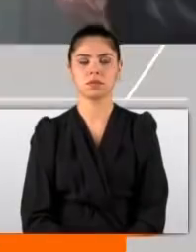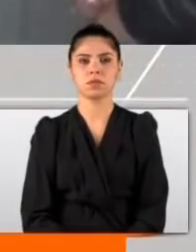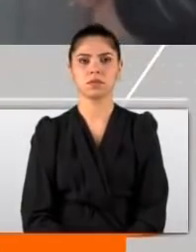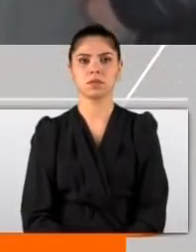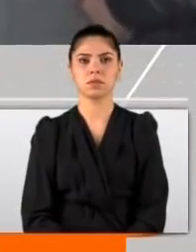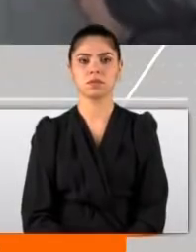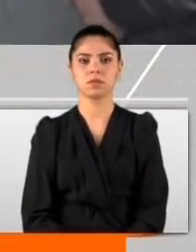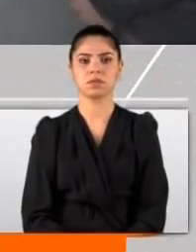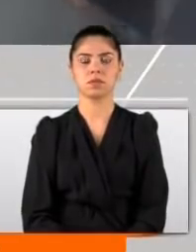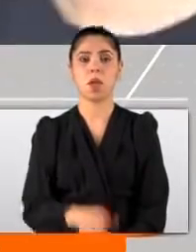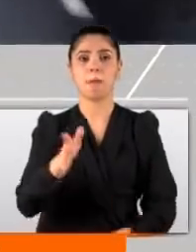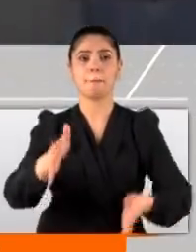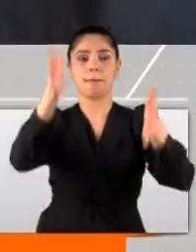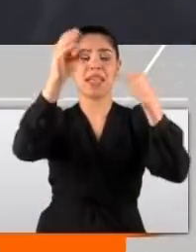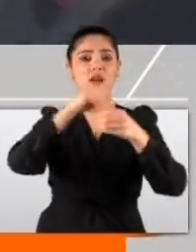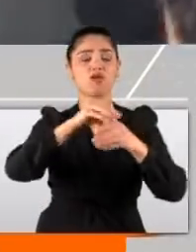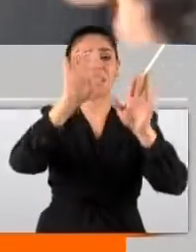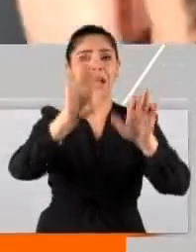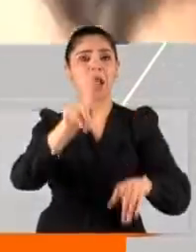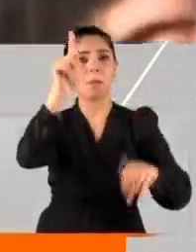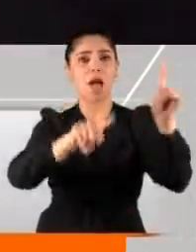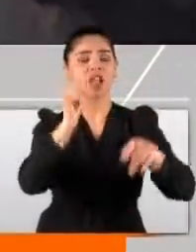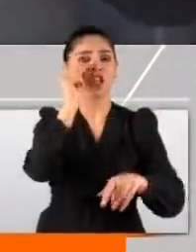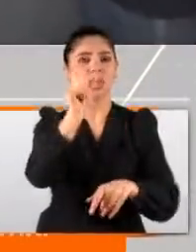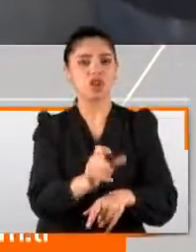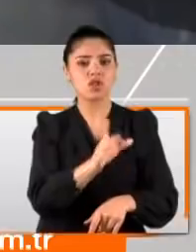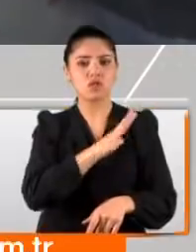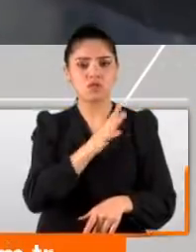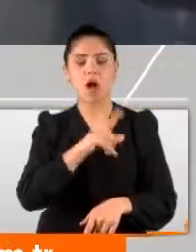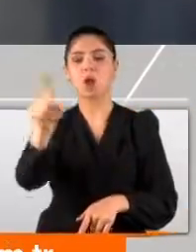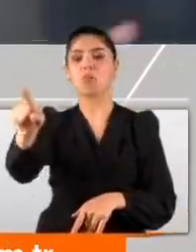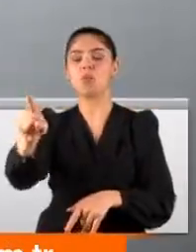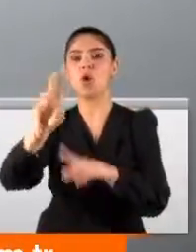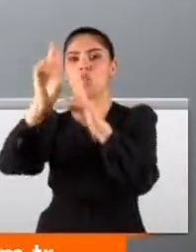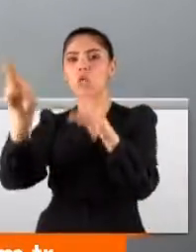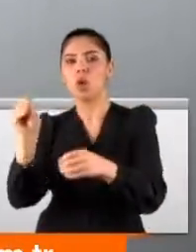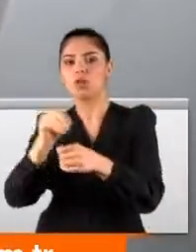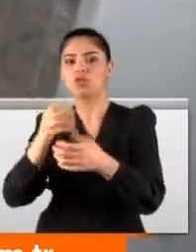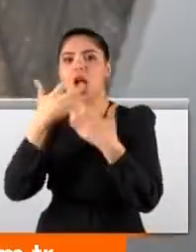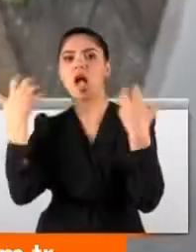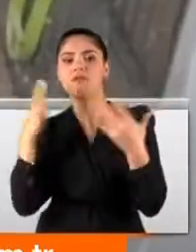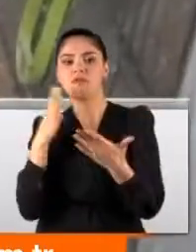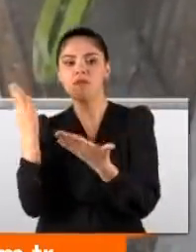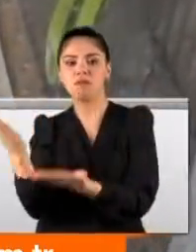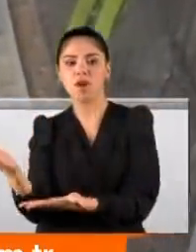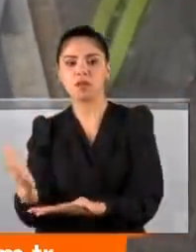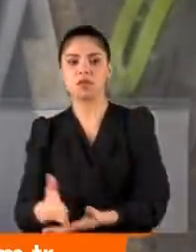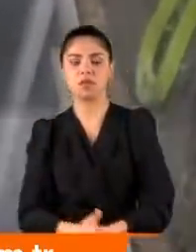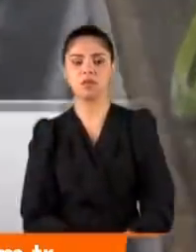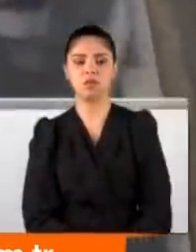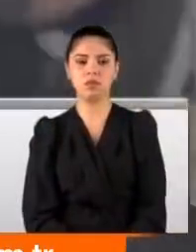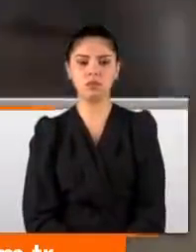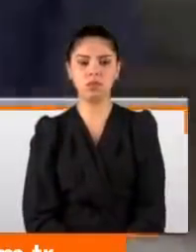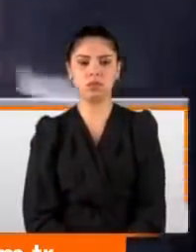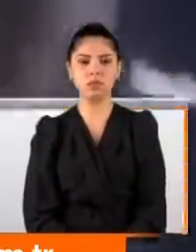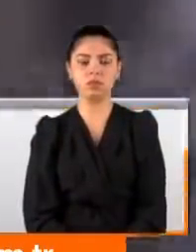Bir yanda binada mahsur kalanlar, diğer yanda pet shop'taki hayvanlar vardı. Aşağıda var mı hayvan? Aşağıda da